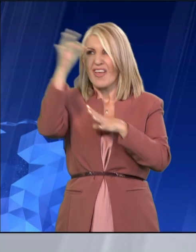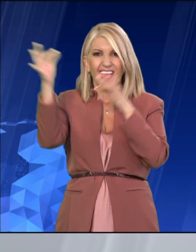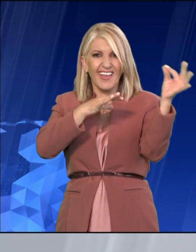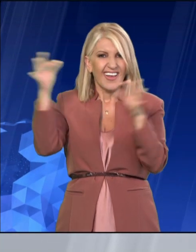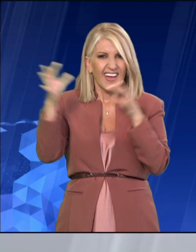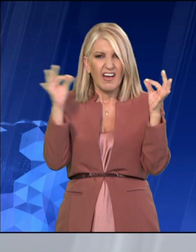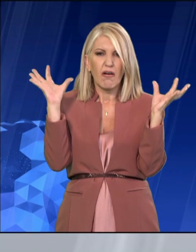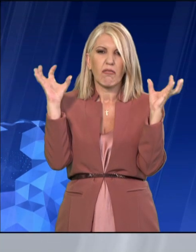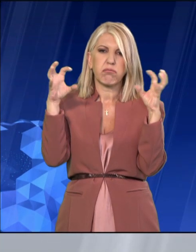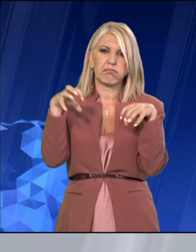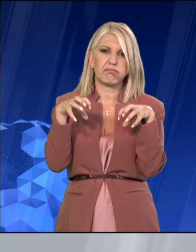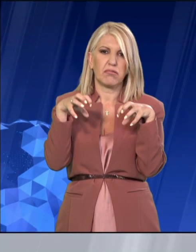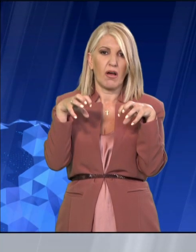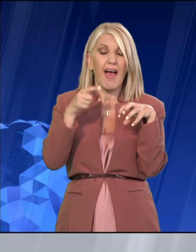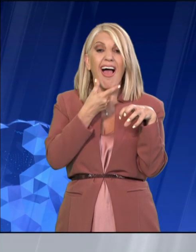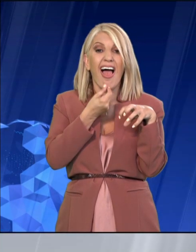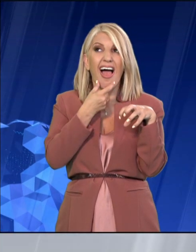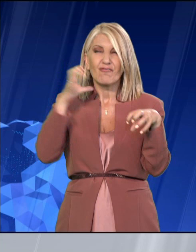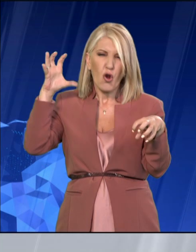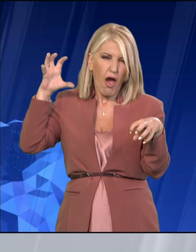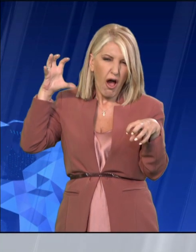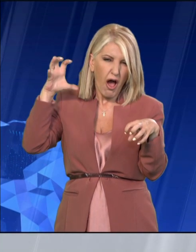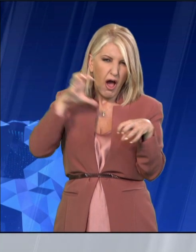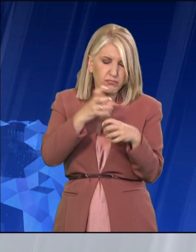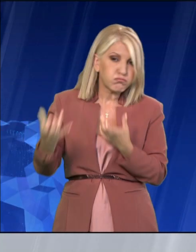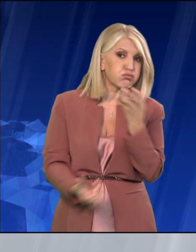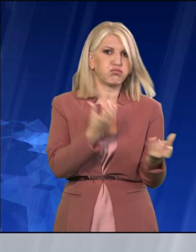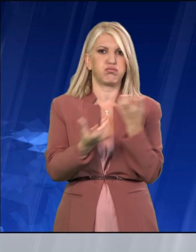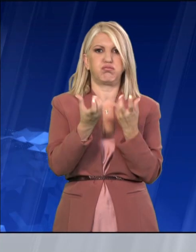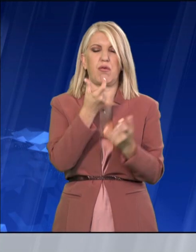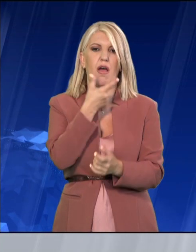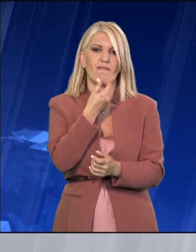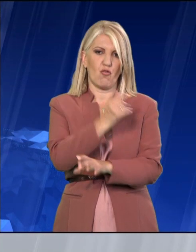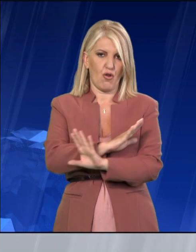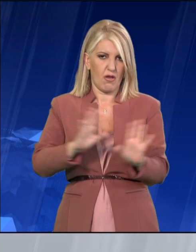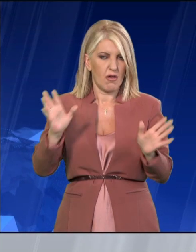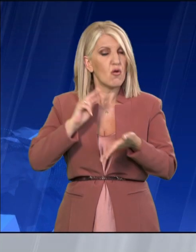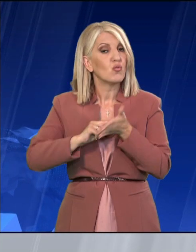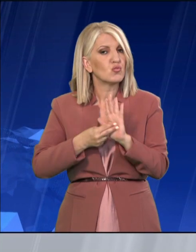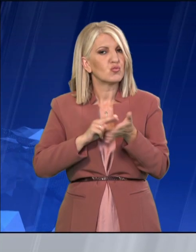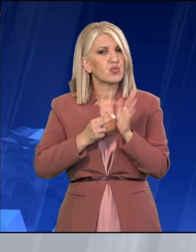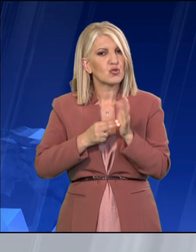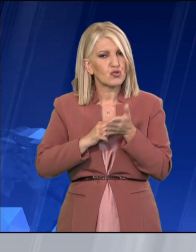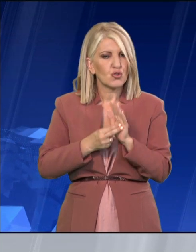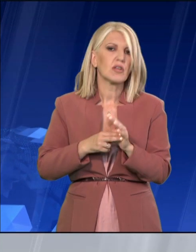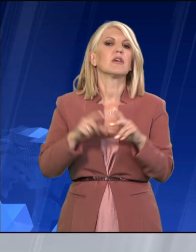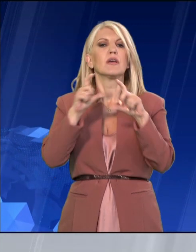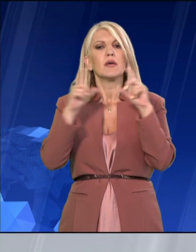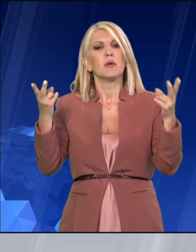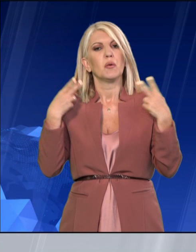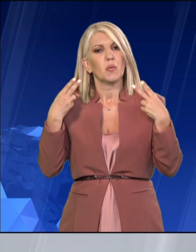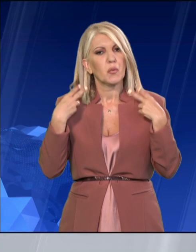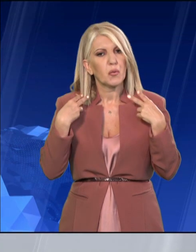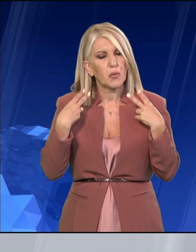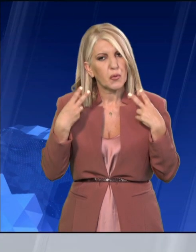προσφέρεται για πληκρινές. Πολύ προσοχή και εκεί. Με υπομονή με τον πληματισμό που είναι σύμμαχος γιατί μετά το 1990 που εμφανίσταν επεκληματικά δεν έχουμε